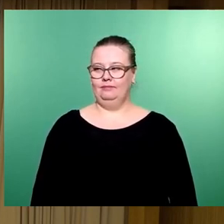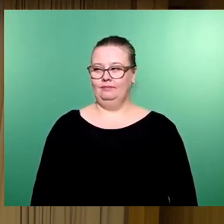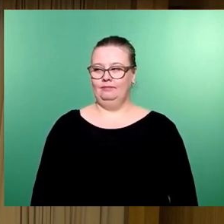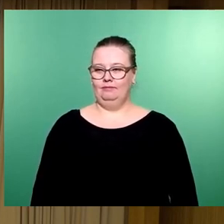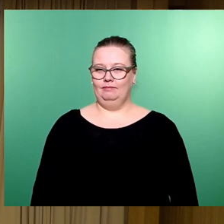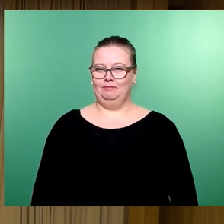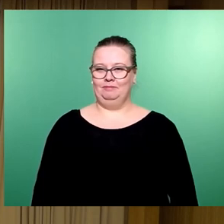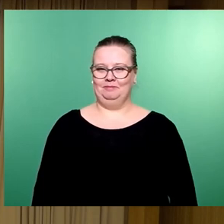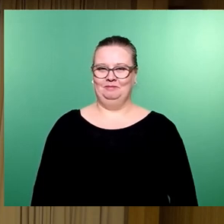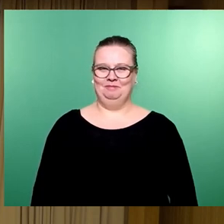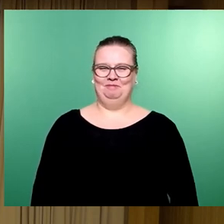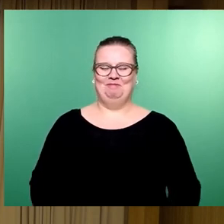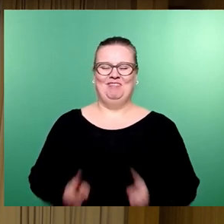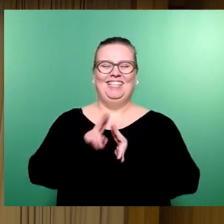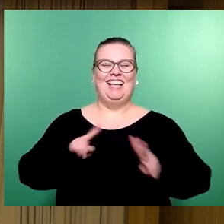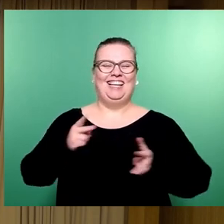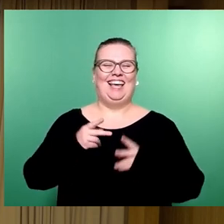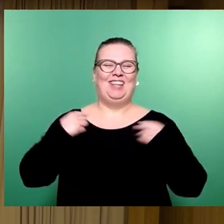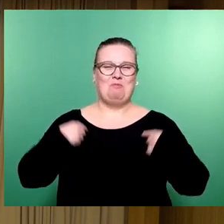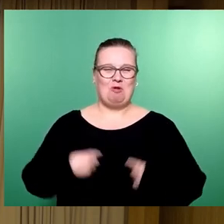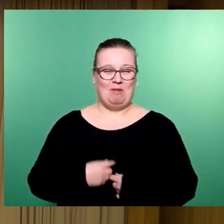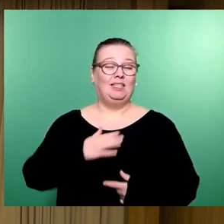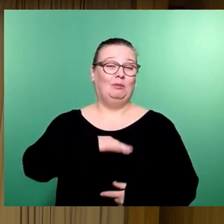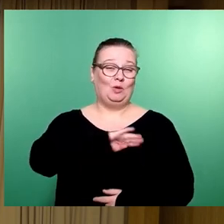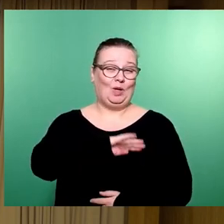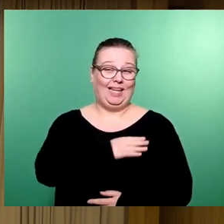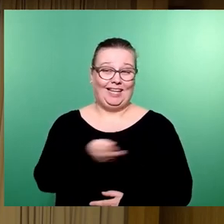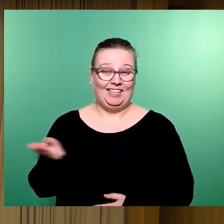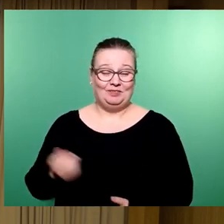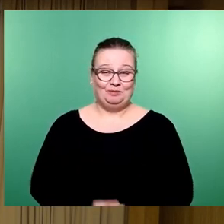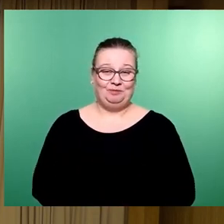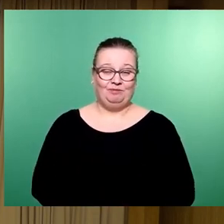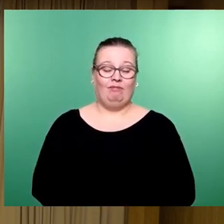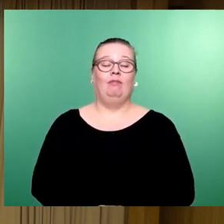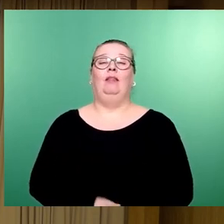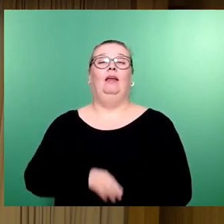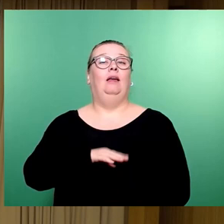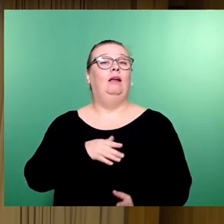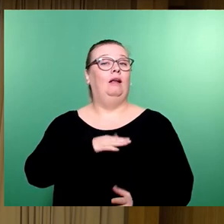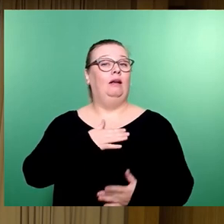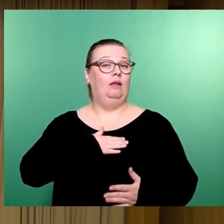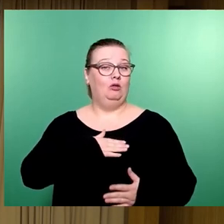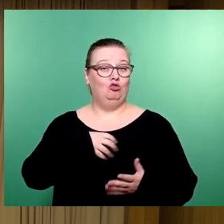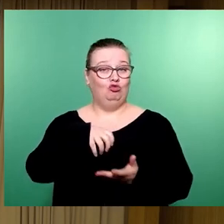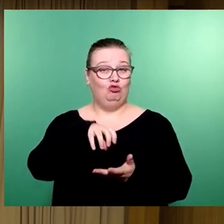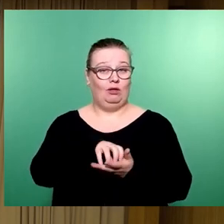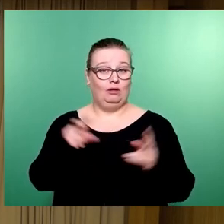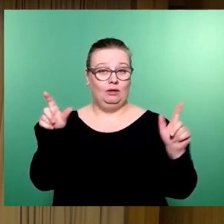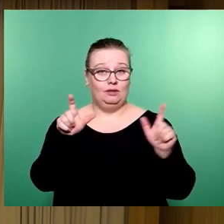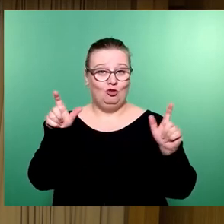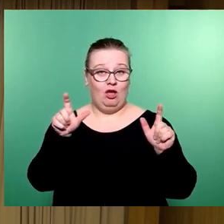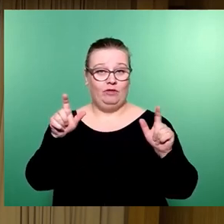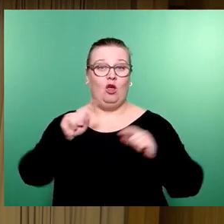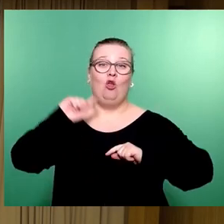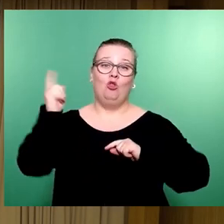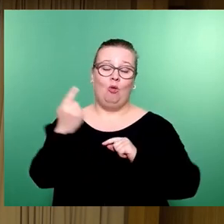Sehr geehrter Herr Oberbürgermeister, meine lieben Kolleginnen und Kollegen, liebe Stadtgesellschaft, ich will noch einmal wiederholen,